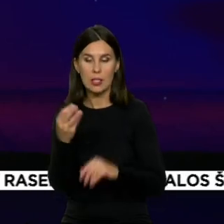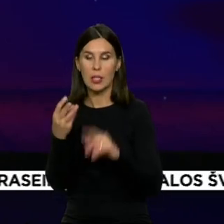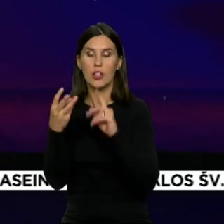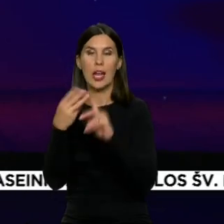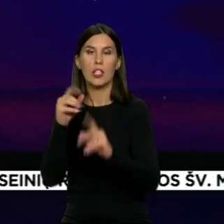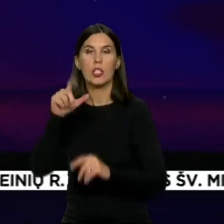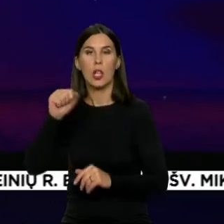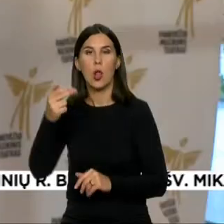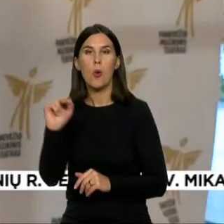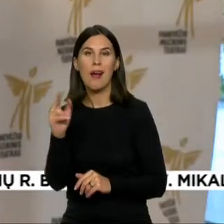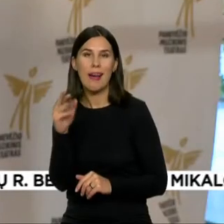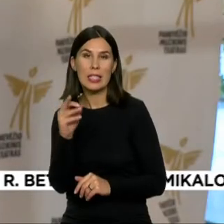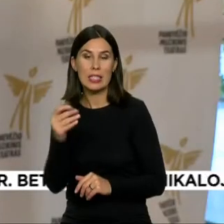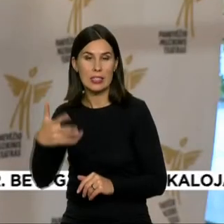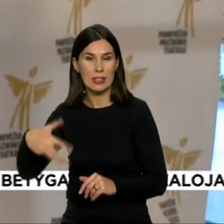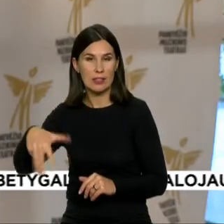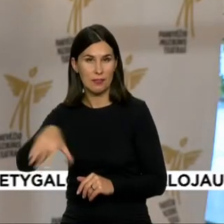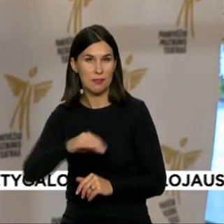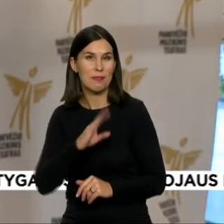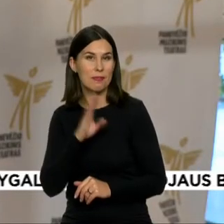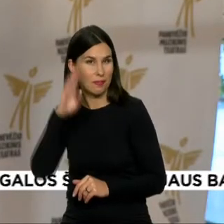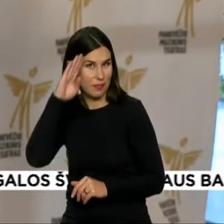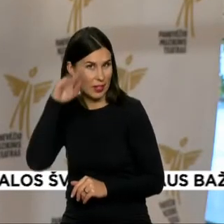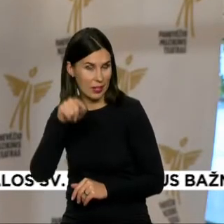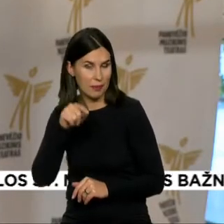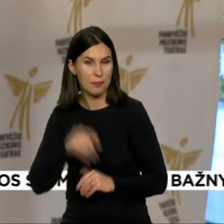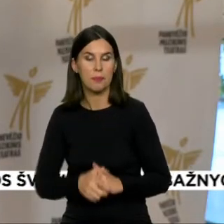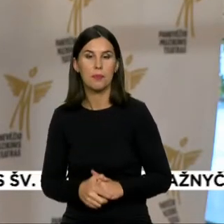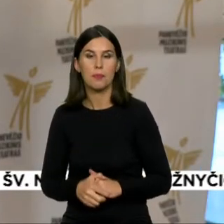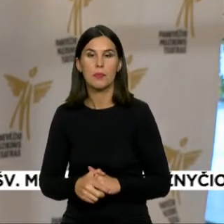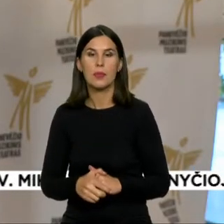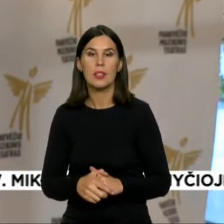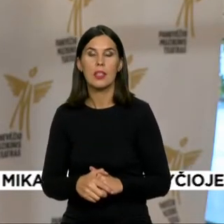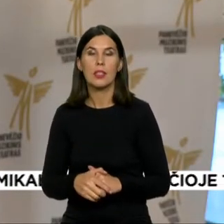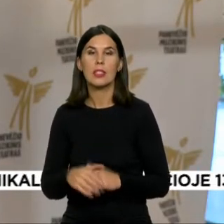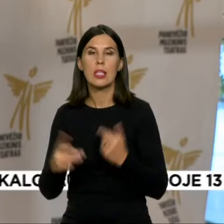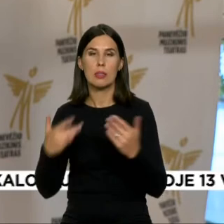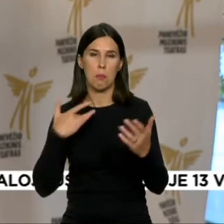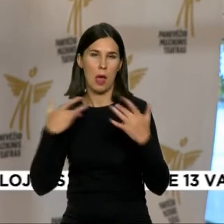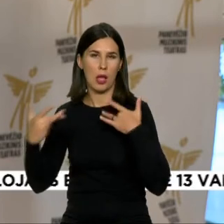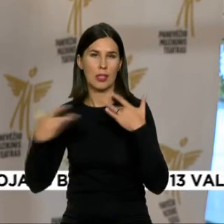Laukaitis. Spektaklis, kadangi yra pastatytas keturiems žmonėms,